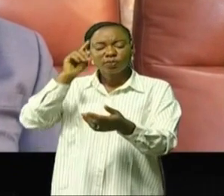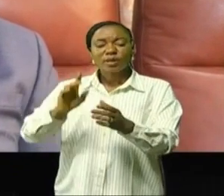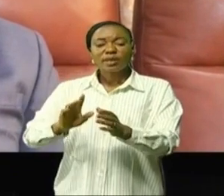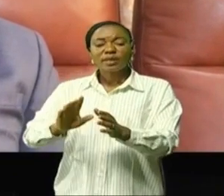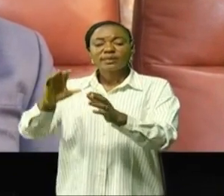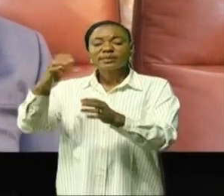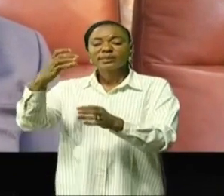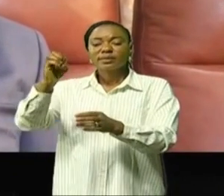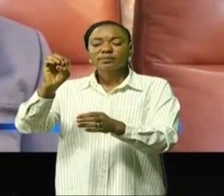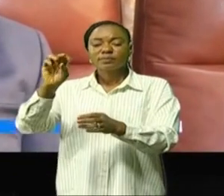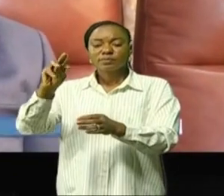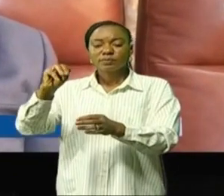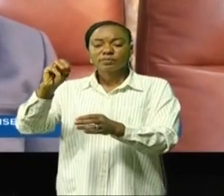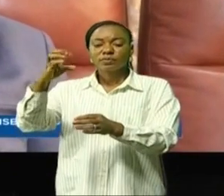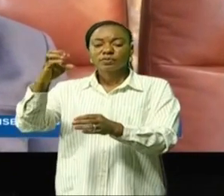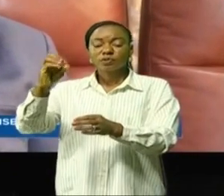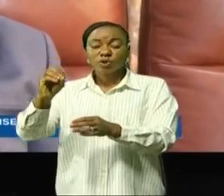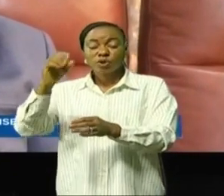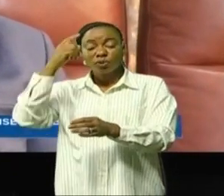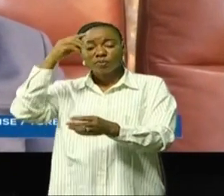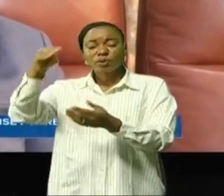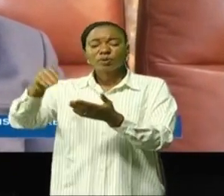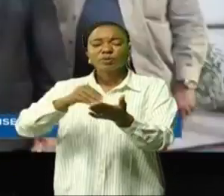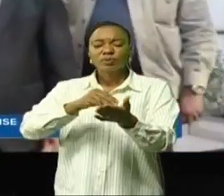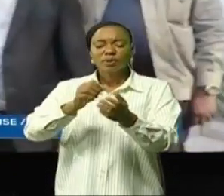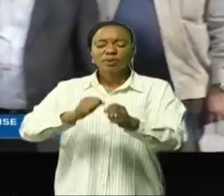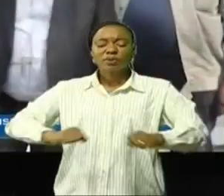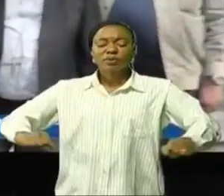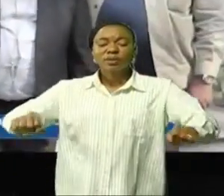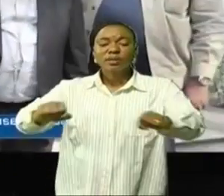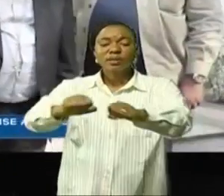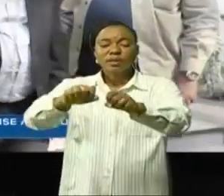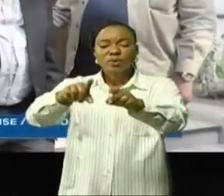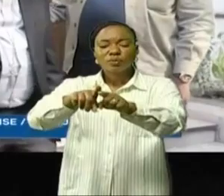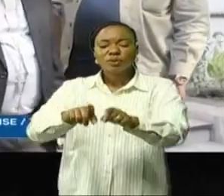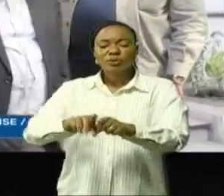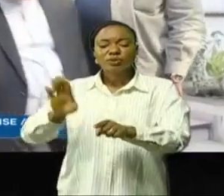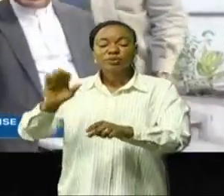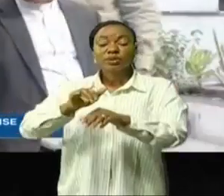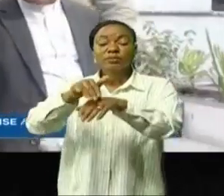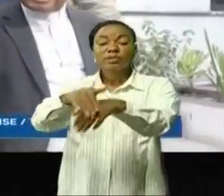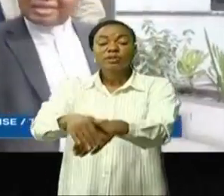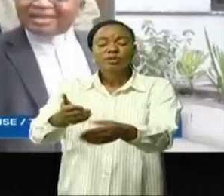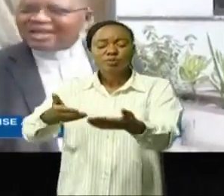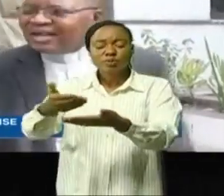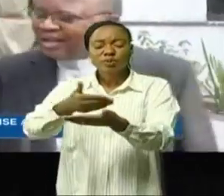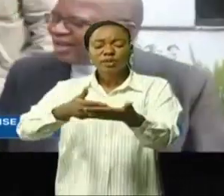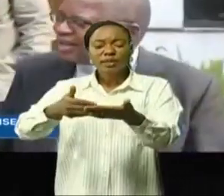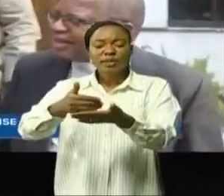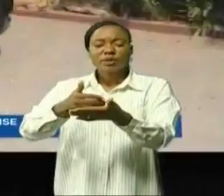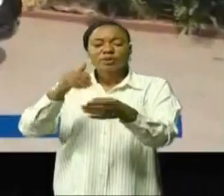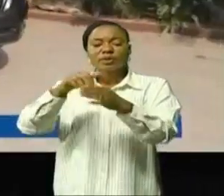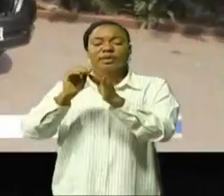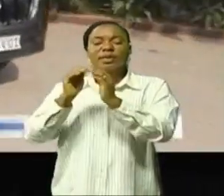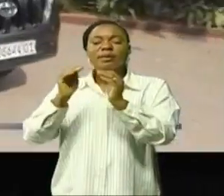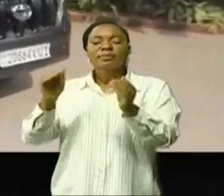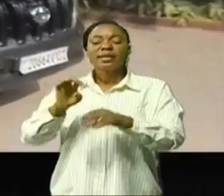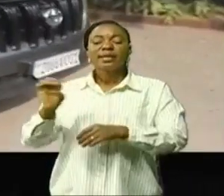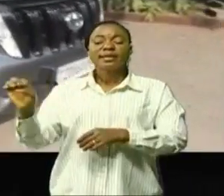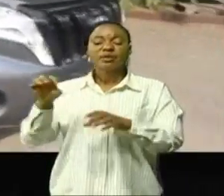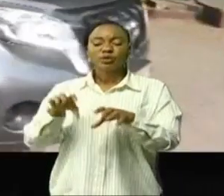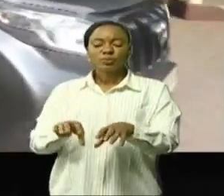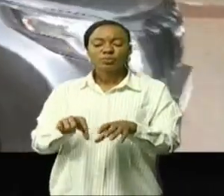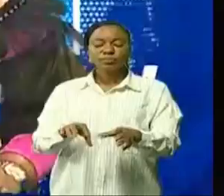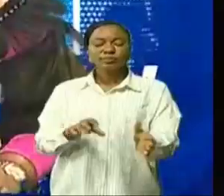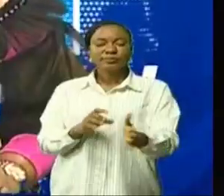pour sa contribution dans la mise en oeuvre de l'accord 4 d'Addis Abeba et de son implication pour le retour définitif de la paix à l'est de la